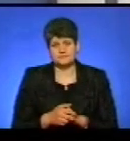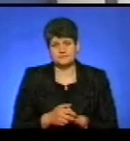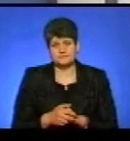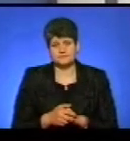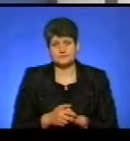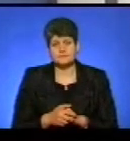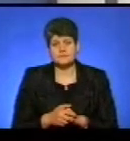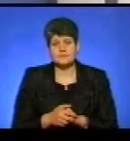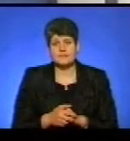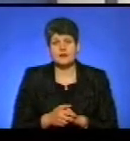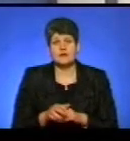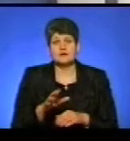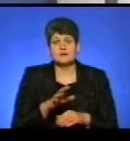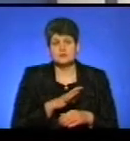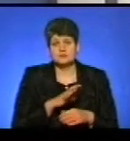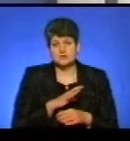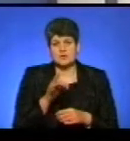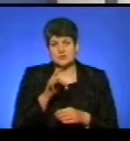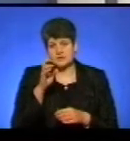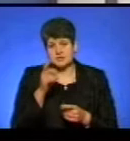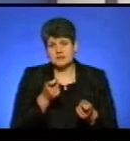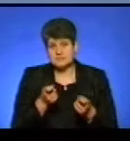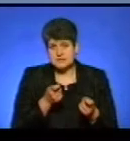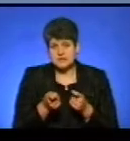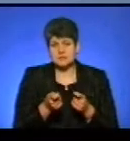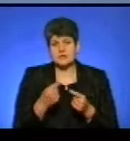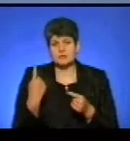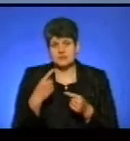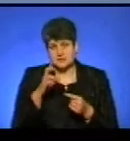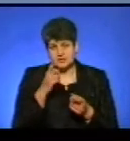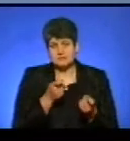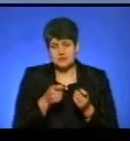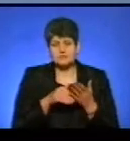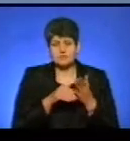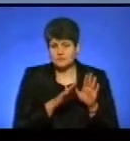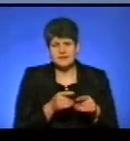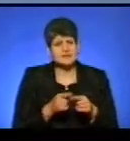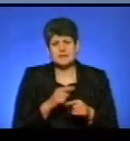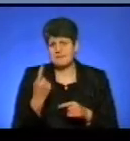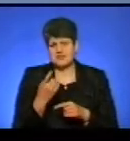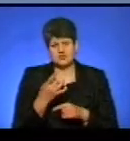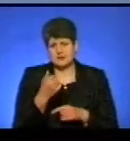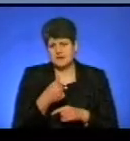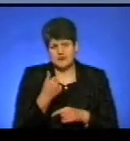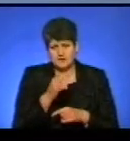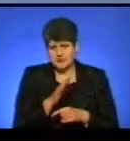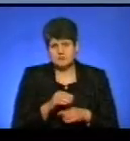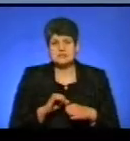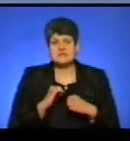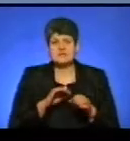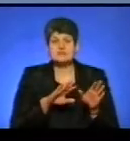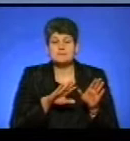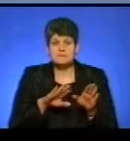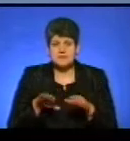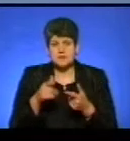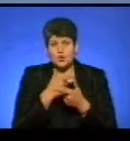Сказано було, поможе районна державна адміністрація, я вас запевняю, поможе і обласна державна адміністрація. Адміністрація в нас, це не перший рік, ми стараємося вже після